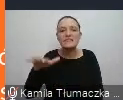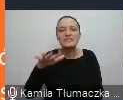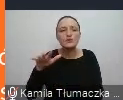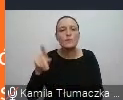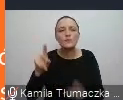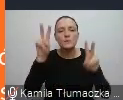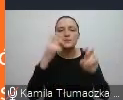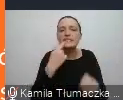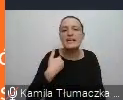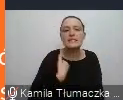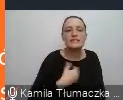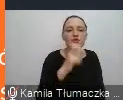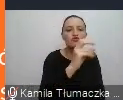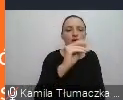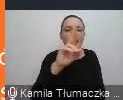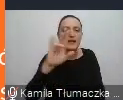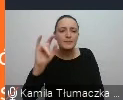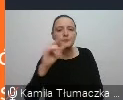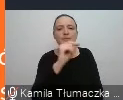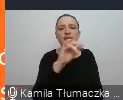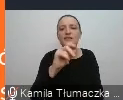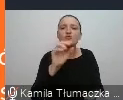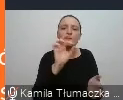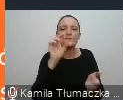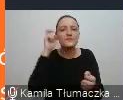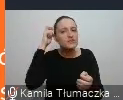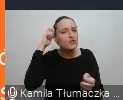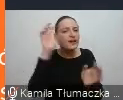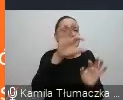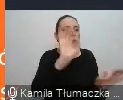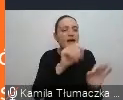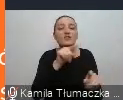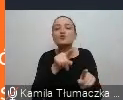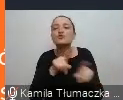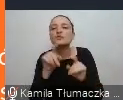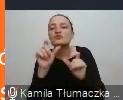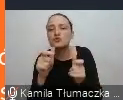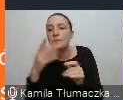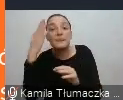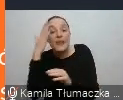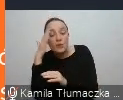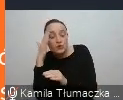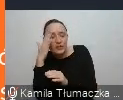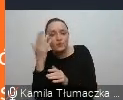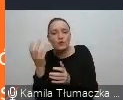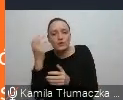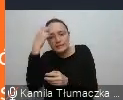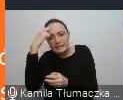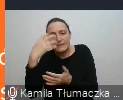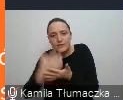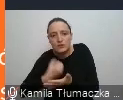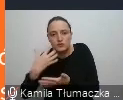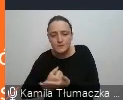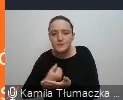i to jest mniej więcej takie trochę związane z nieuświadomionym używaniem stereotypu zjawiska,